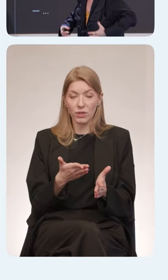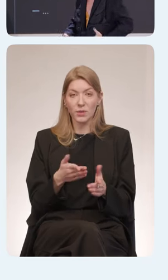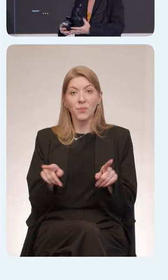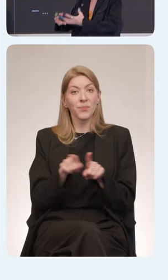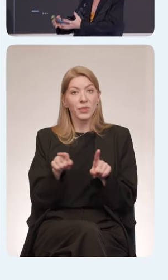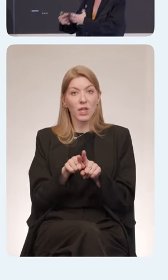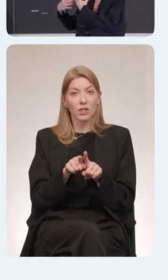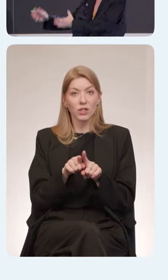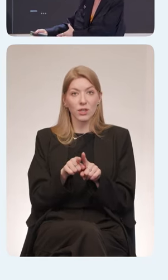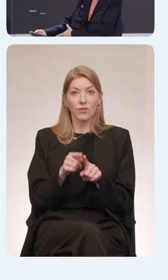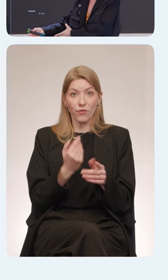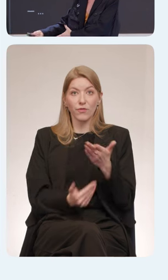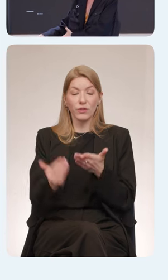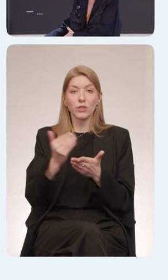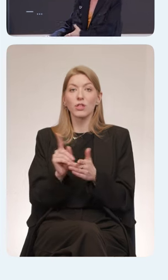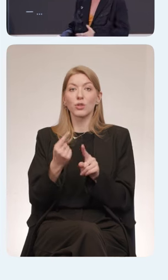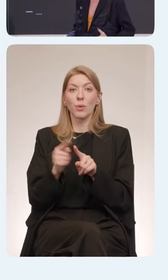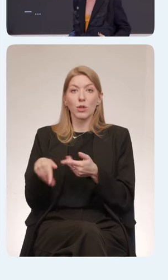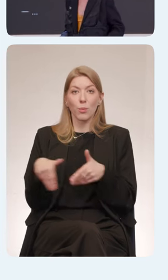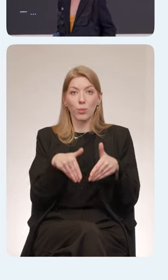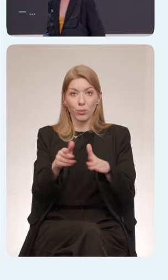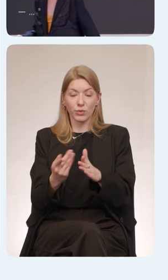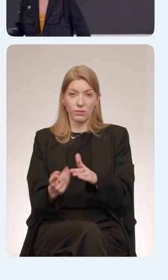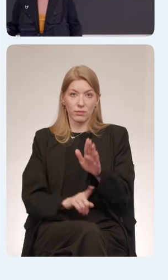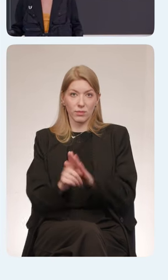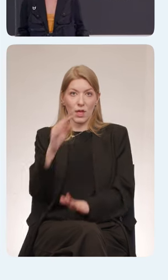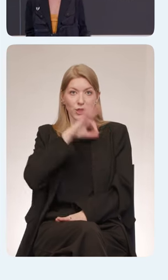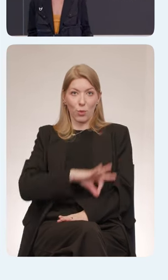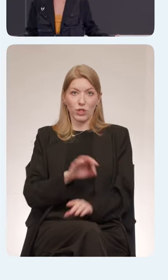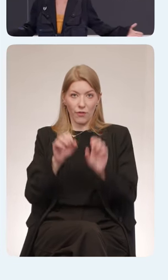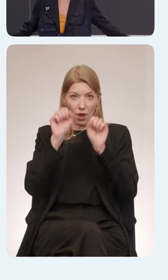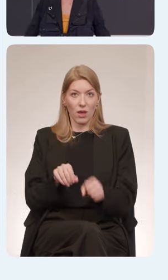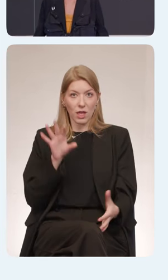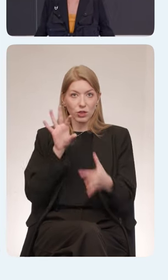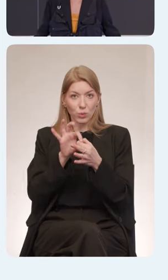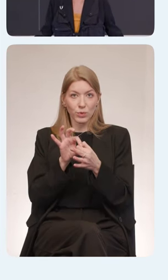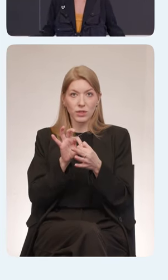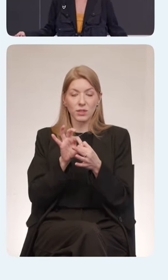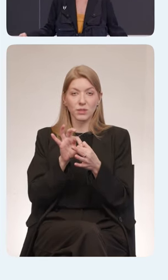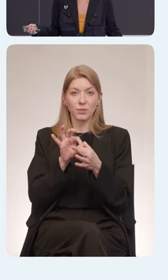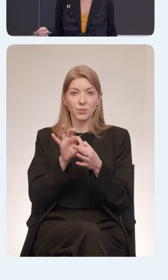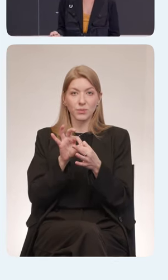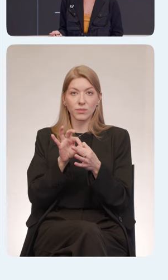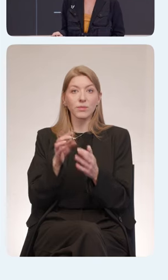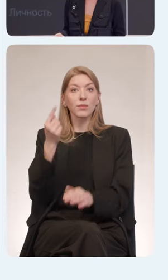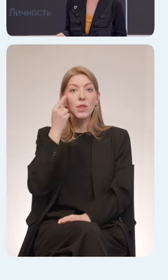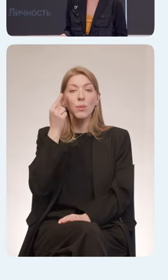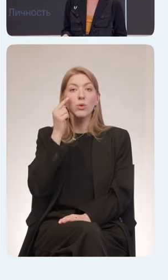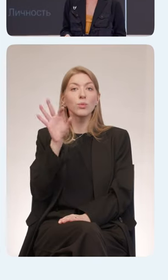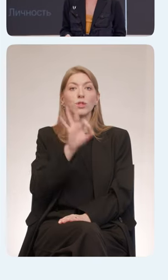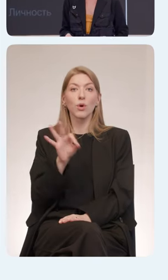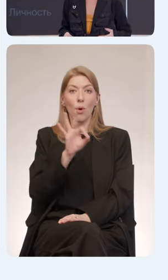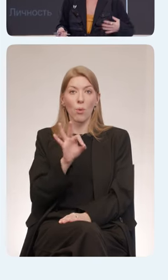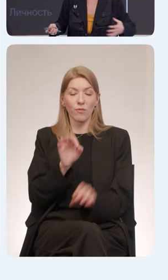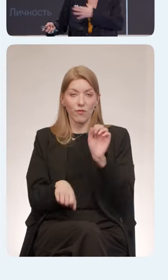помогающий вам в конечном счете пройти путь внедрения доступности. Если это автоматизация какая-то, замечательно. Подумайте о ресурсах. Это правда